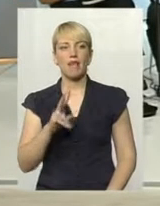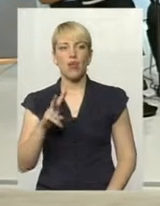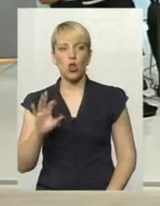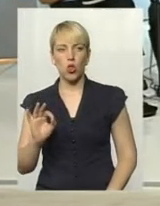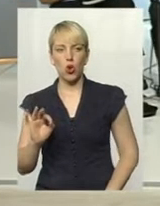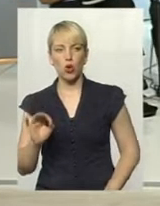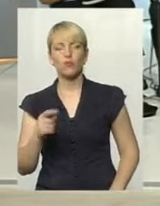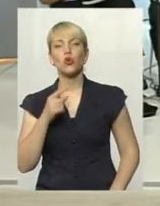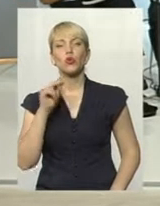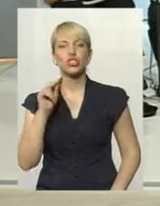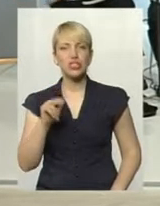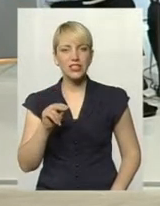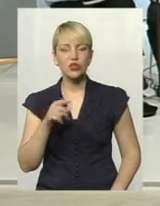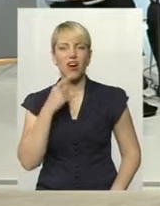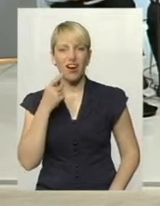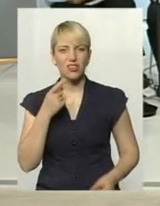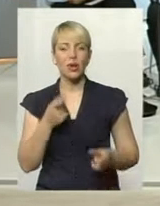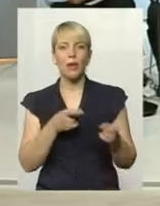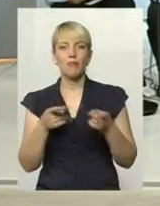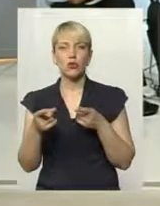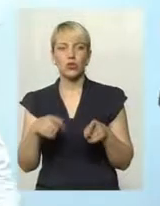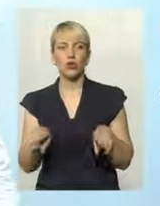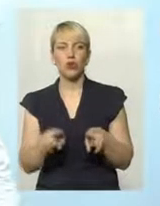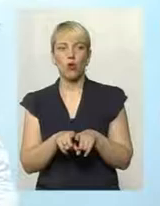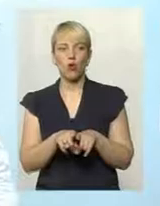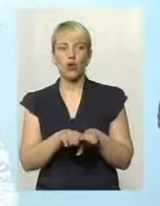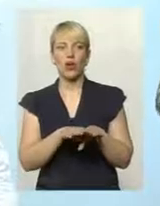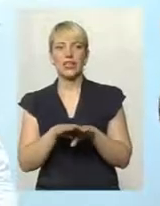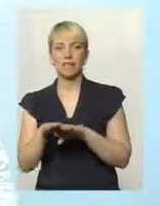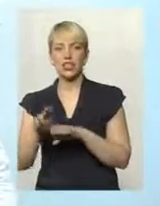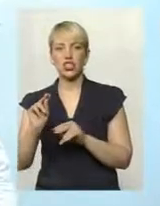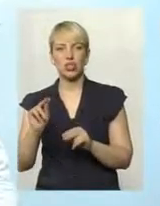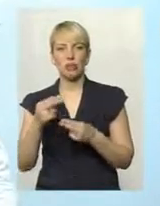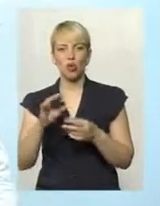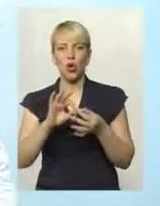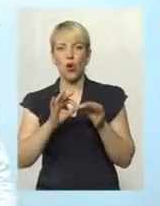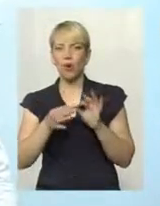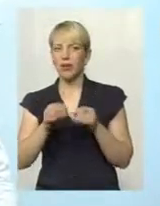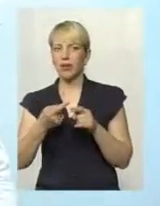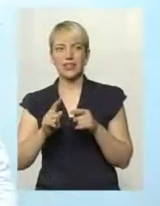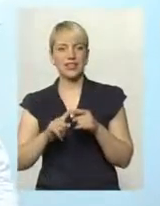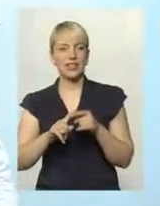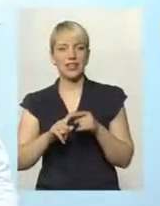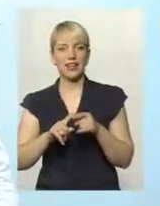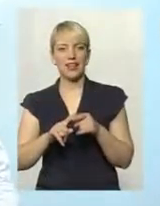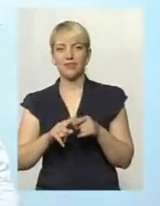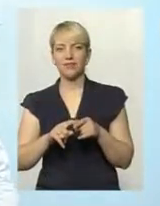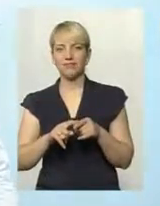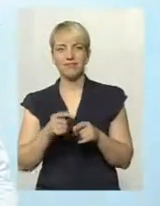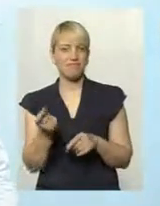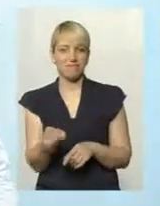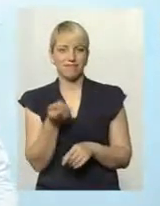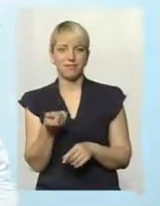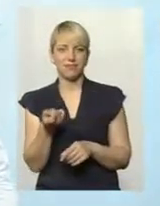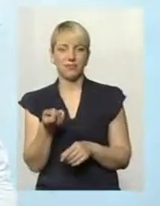Чесно кажучи, підготуватися до такого рівня чемпіонату, олімпіади, це, мабуть, крапля в морі,